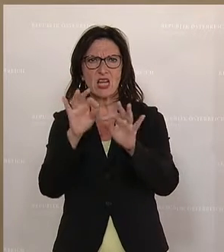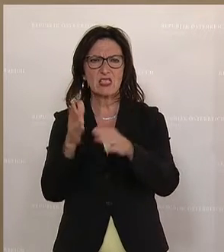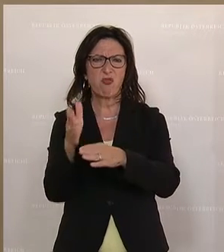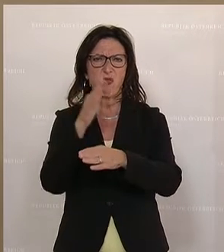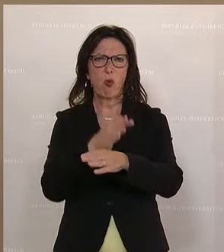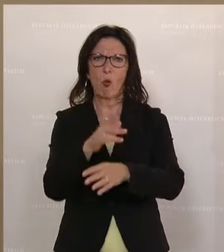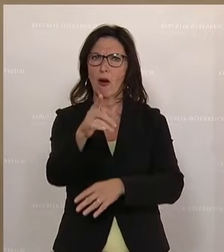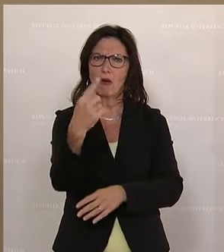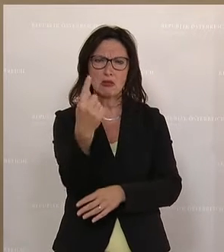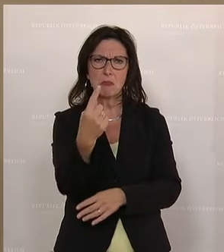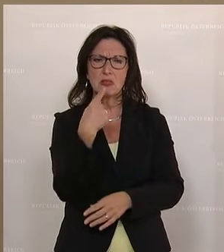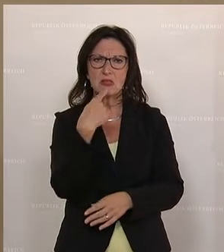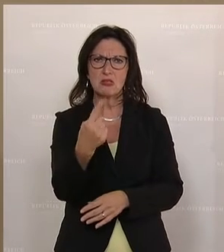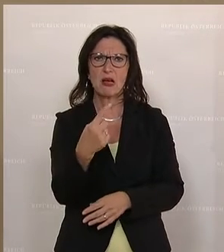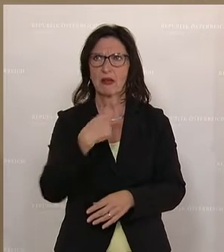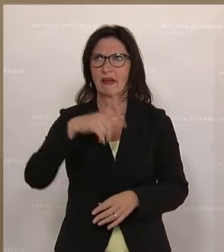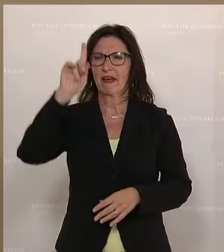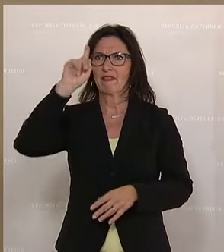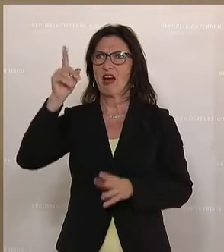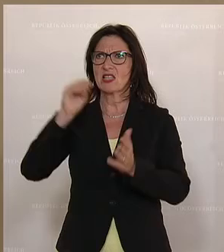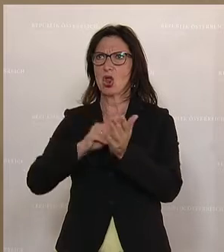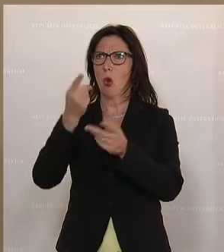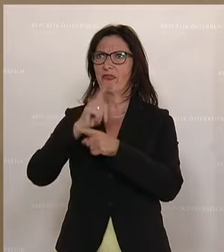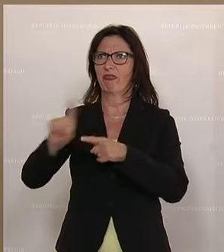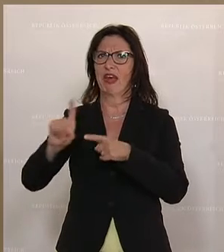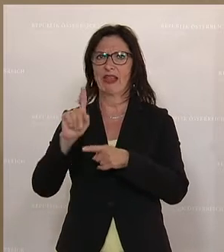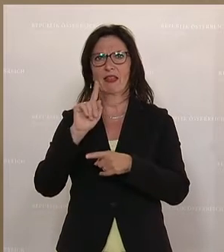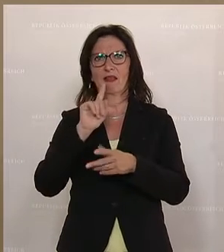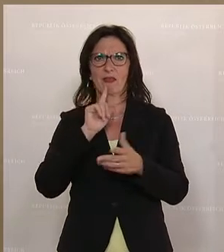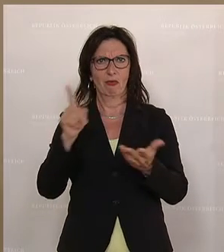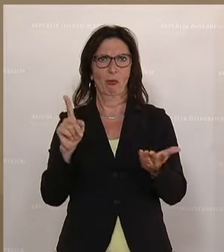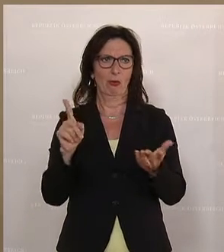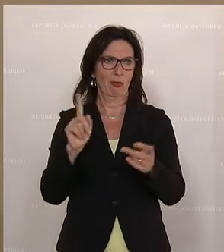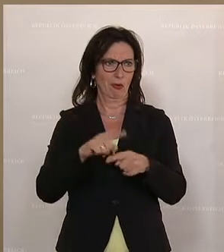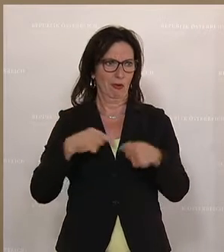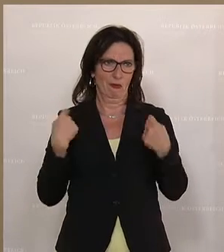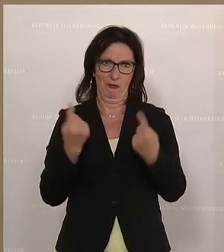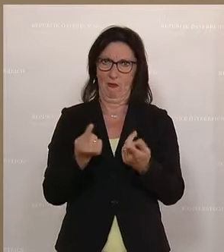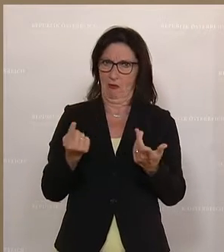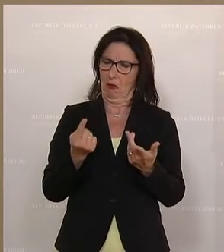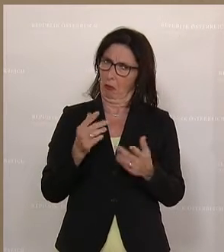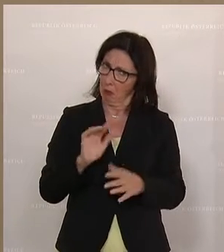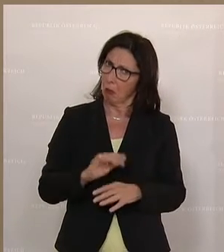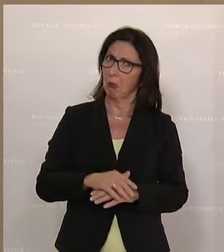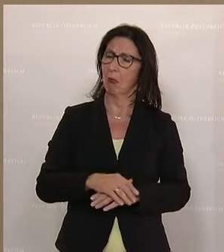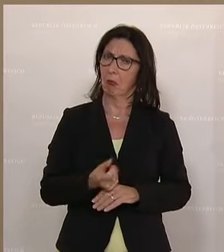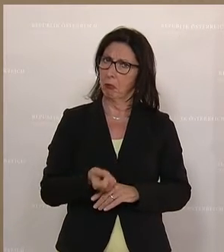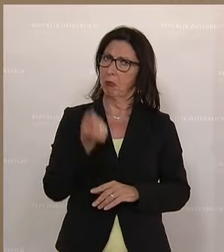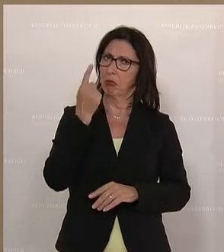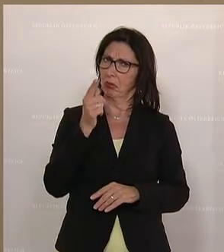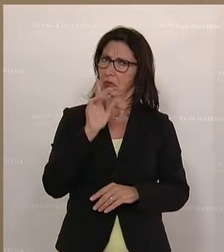darüber, dass einem bewusst ist, dass hier eine Lücke nach wie vor offen ist, sie nur kleiner redet, als sie aus unserer Sicht ist. Das finde ich durchaus ein bisschen